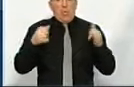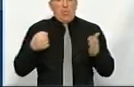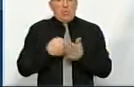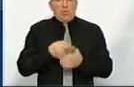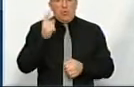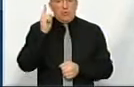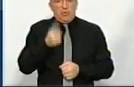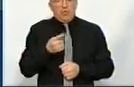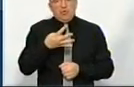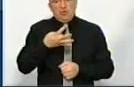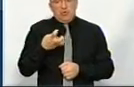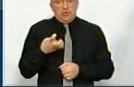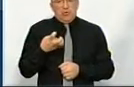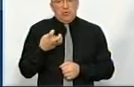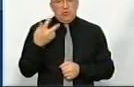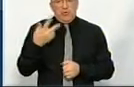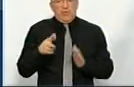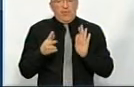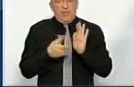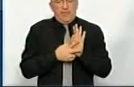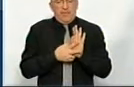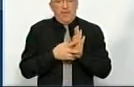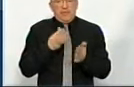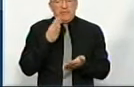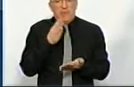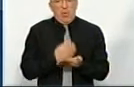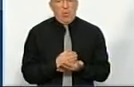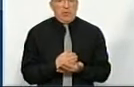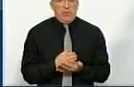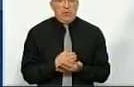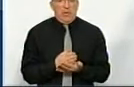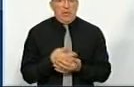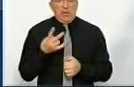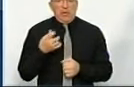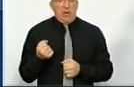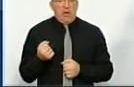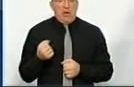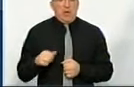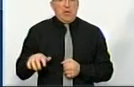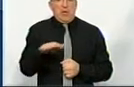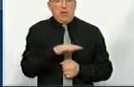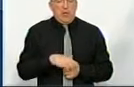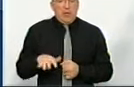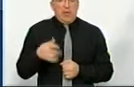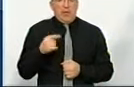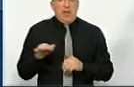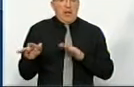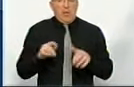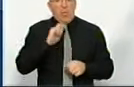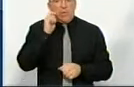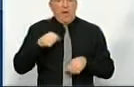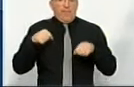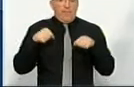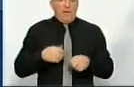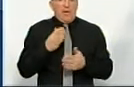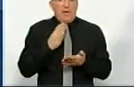1438, це які знаходяться на території, де діє українська влада,